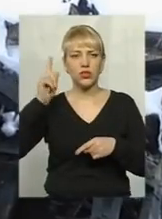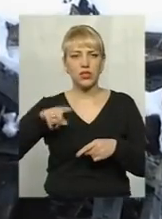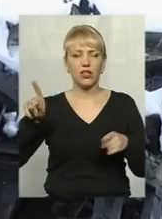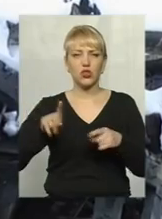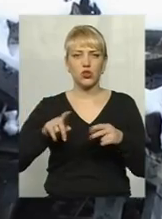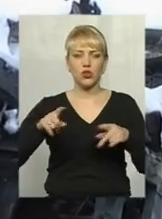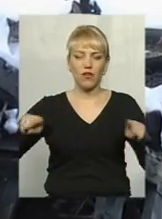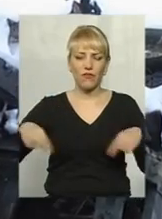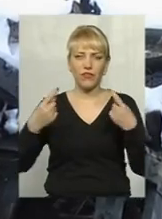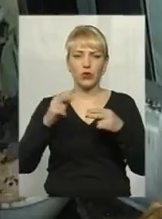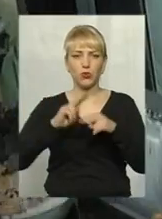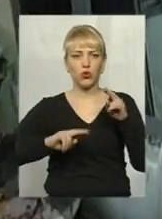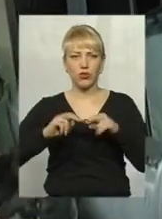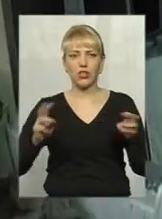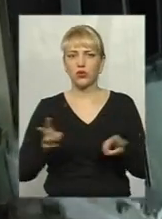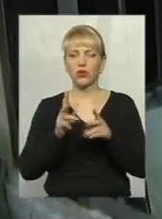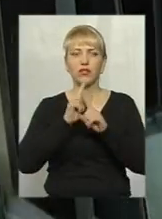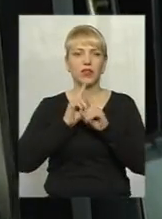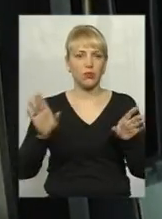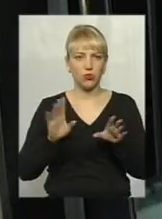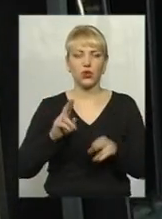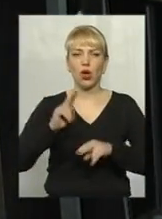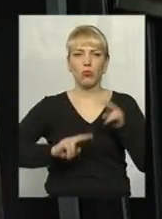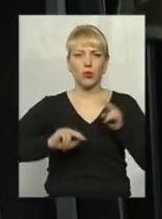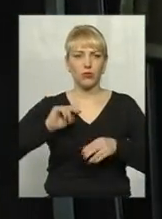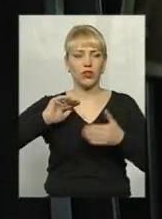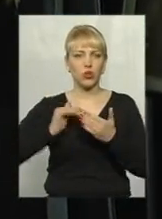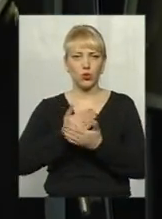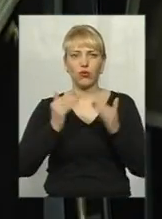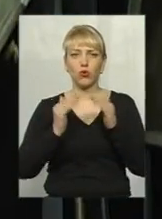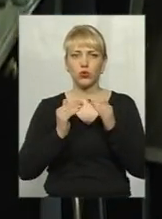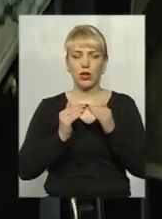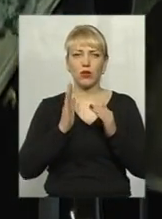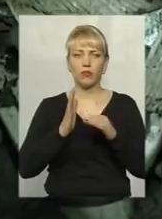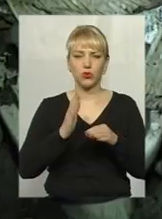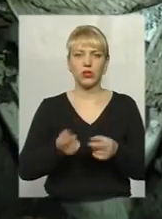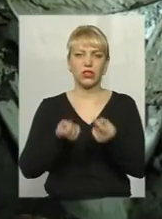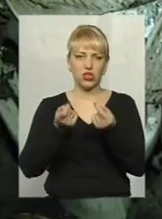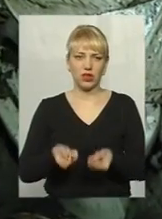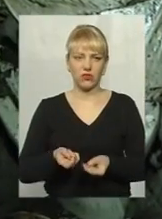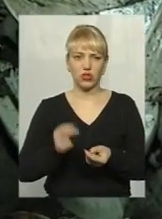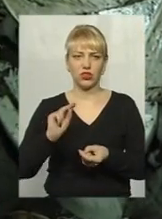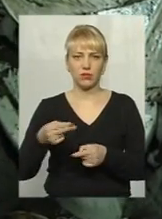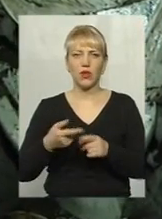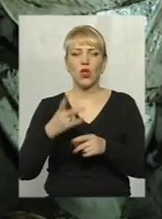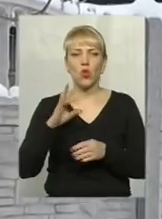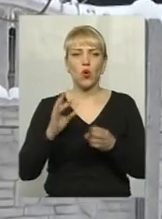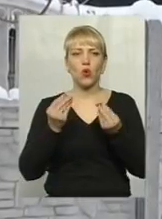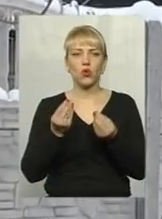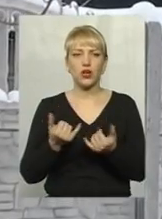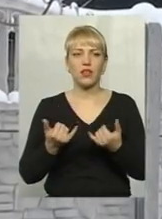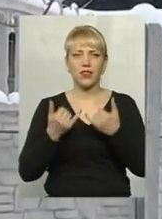відбудовувати згоріле не будуть. Побудувати нову оселю буде значно дешевше. Але й грошей на